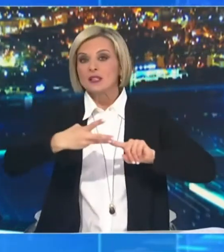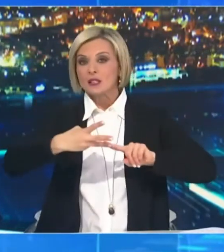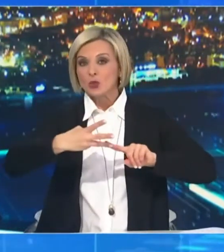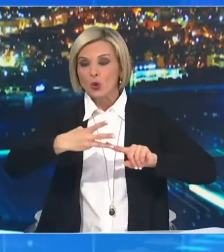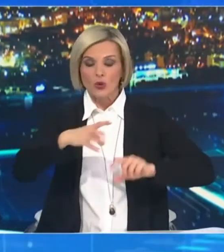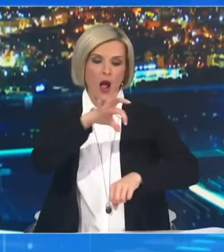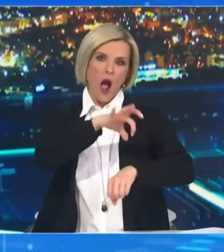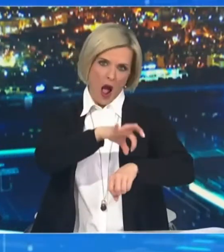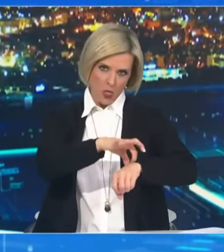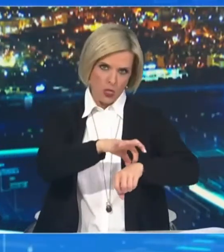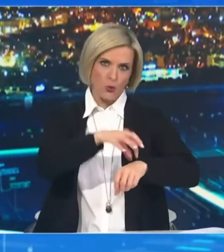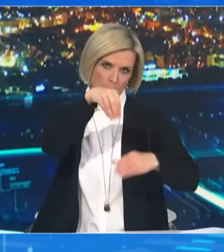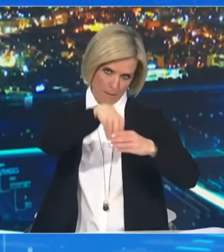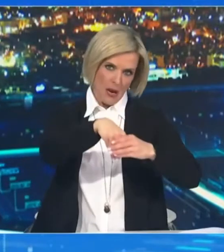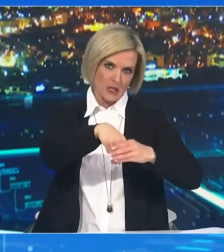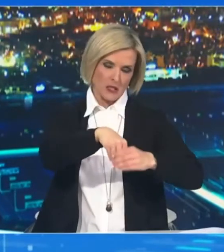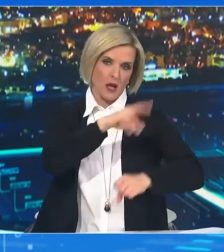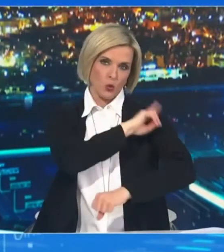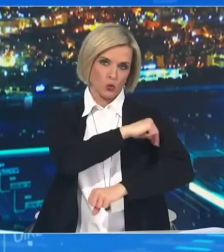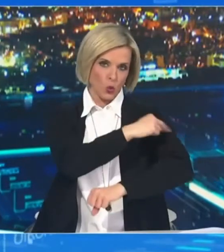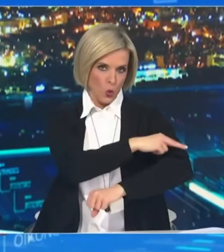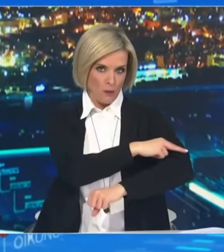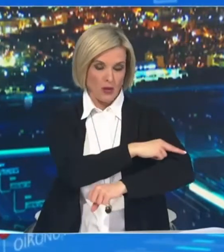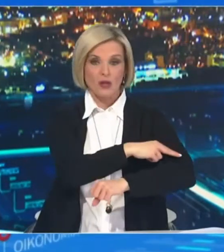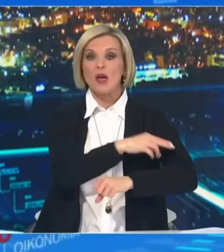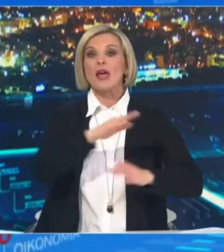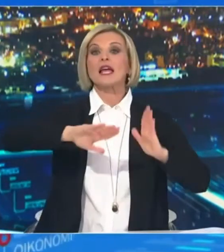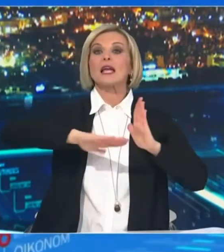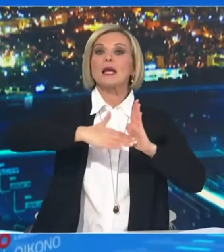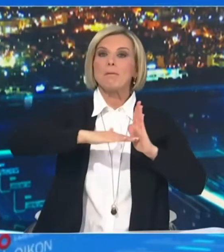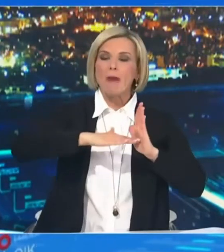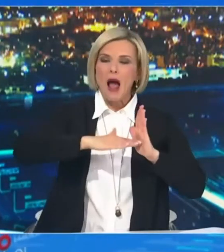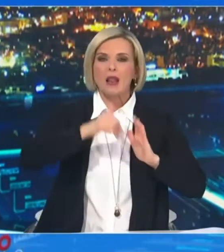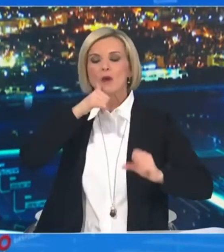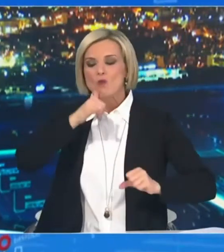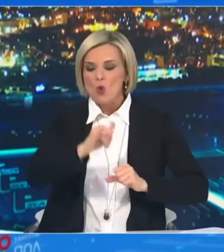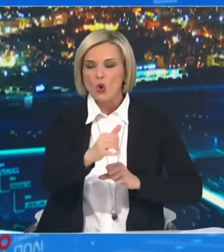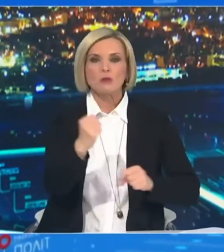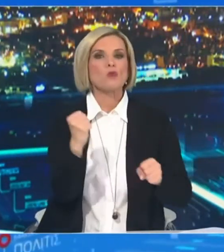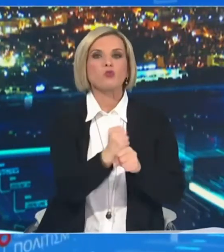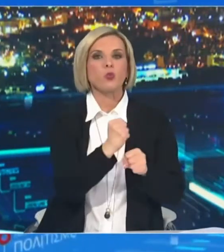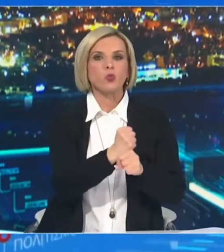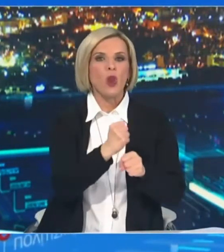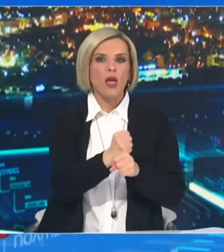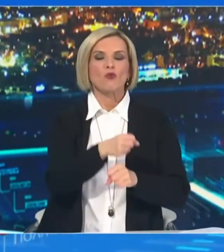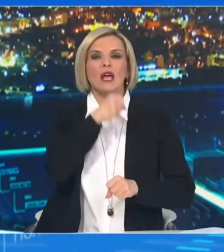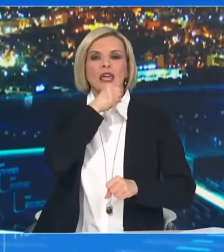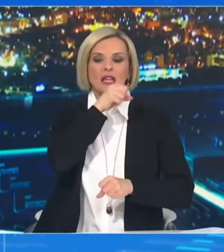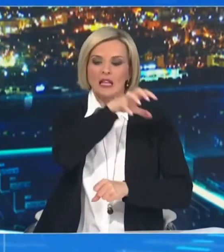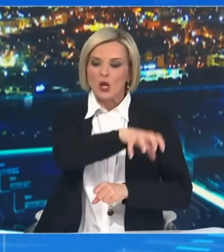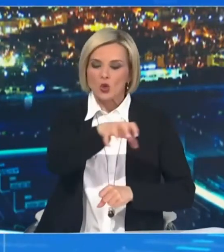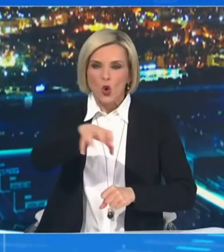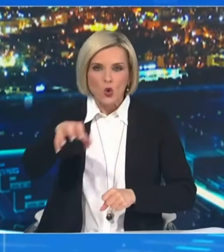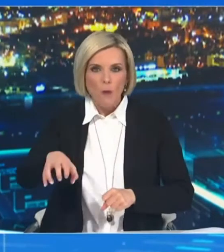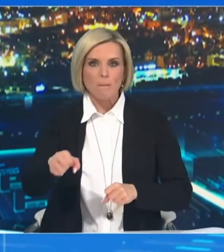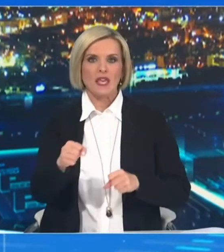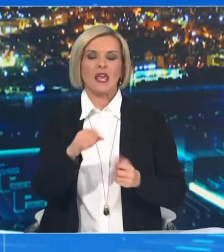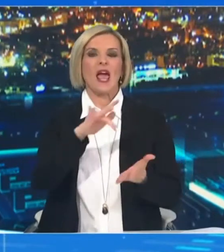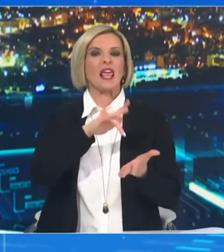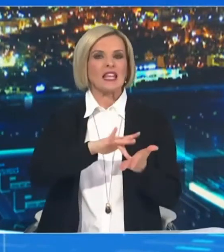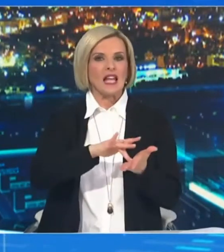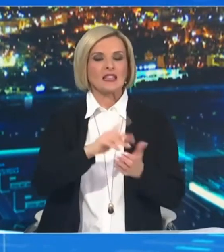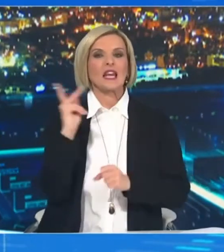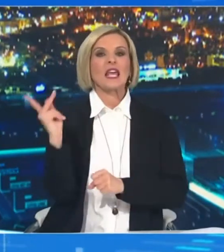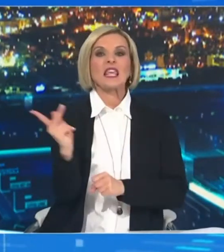θεραπευτηρίων των χρονίων σπασχόντων των κέντρων αποθεραπείας και αποκατάστασης στα κέντρα